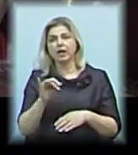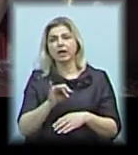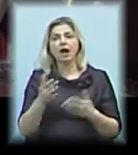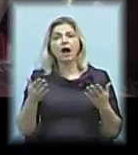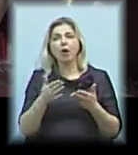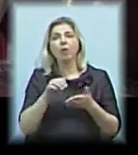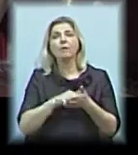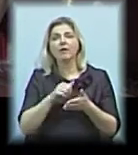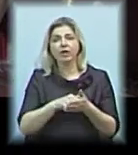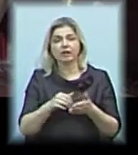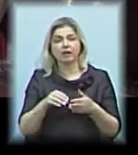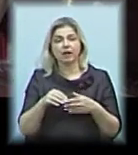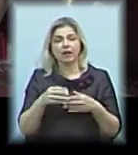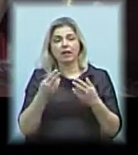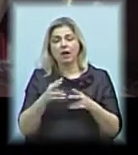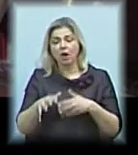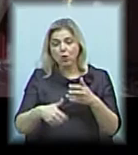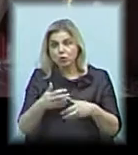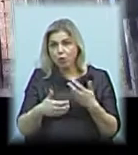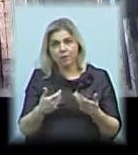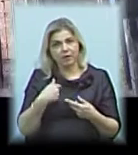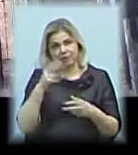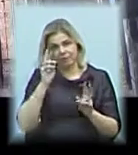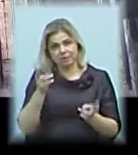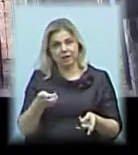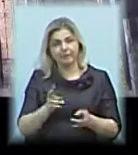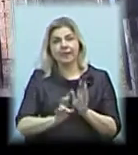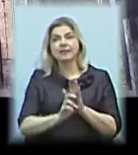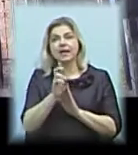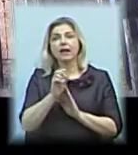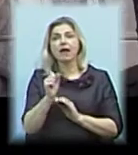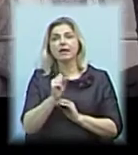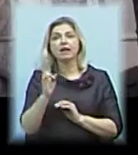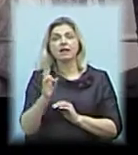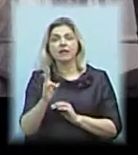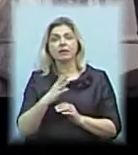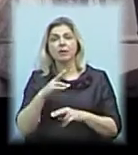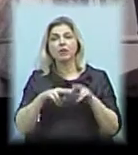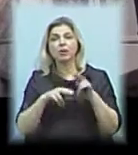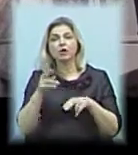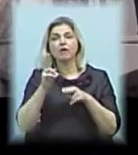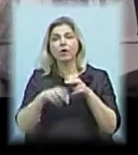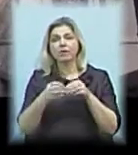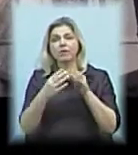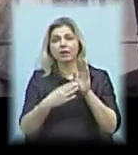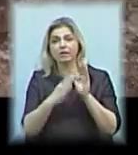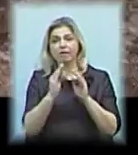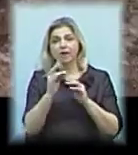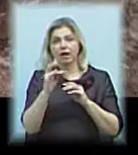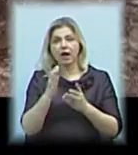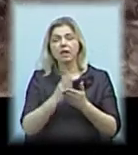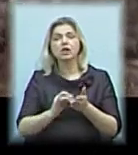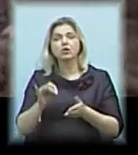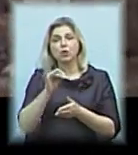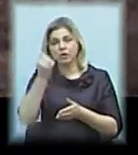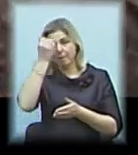привід подавав для розкопок, я не знаю. Церква Олександра Невського зведена у кінці 19-го століття. Її історичною